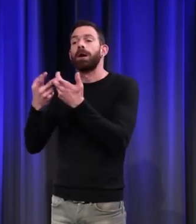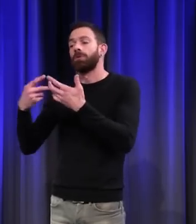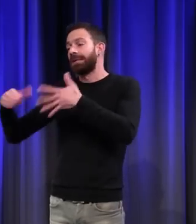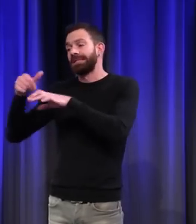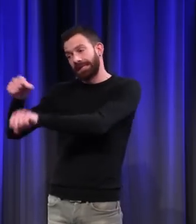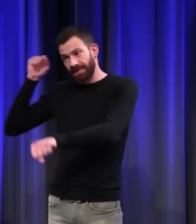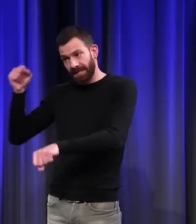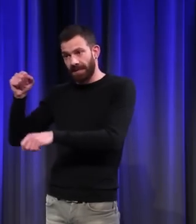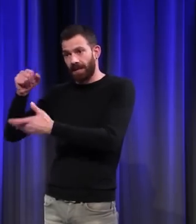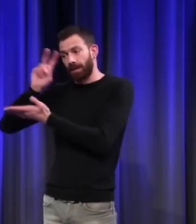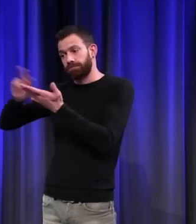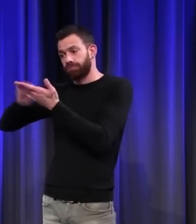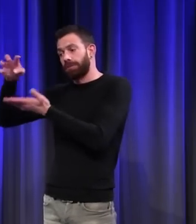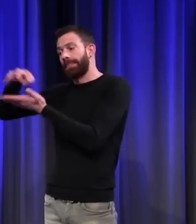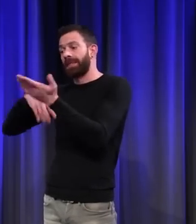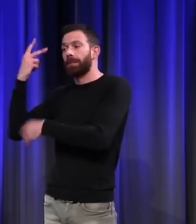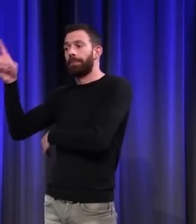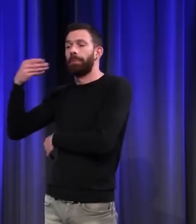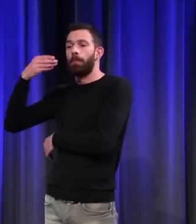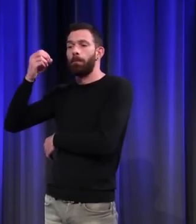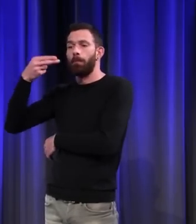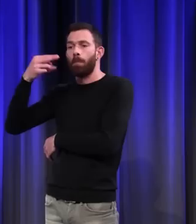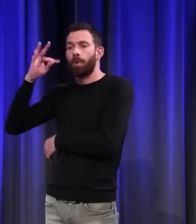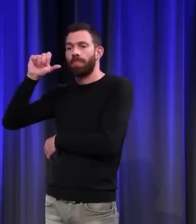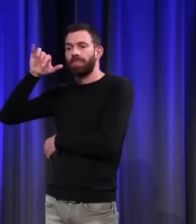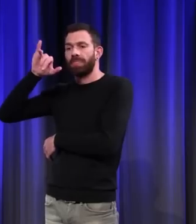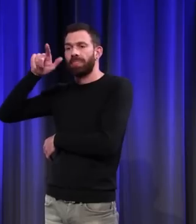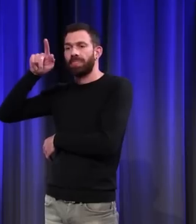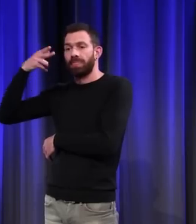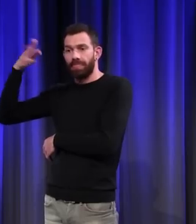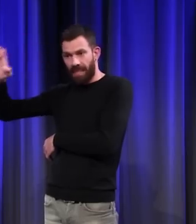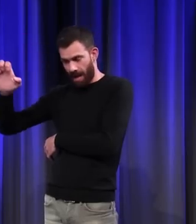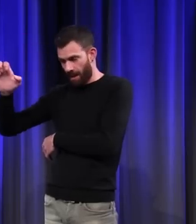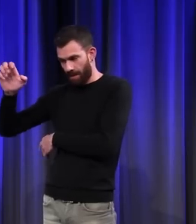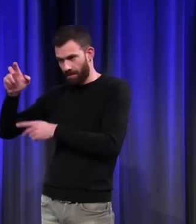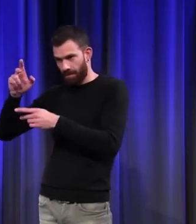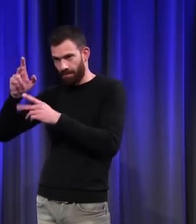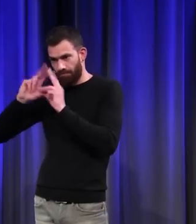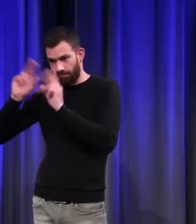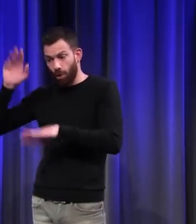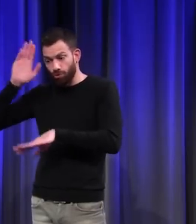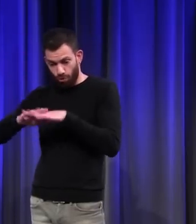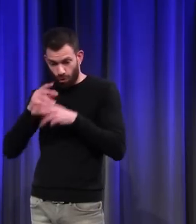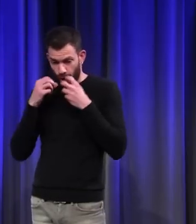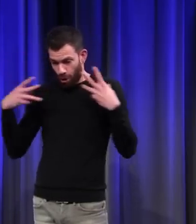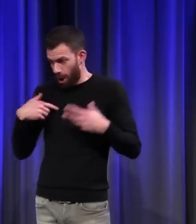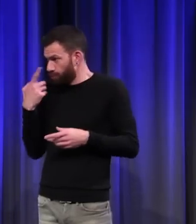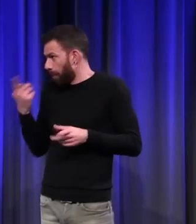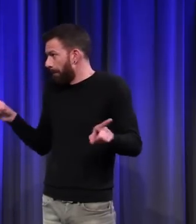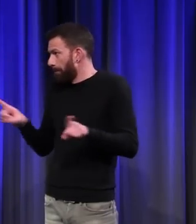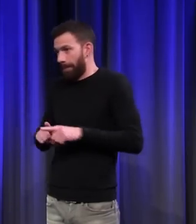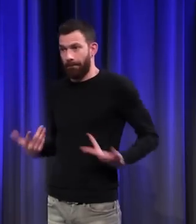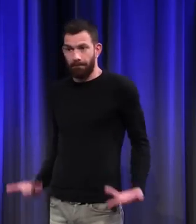siècle, qui parle de ces chats, il a exactement des propos qu'on pourrait tenir, nous, aujourd'hui. Donc ça, c'est un